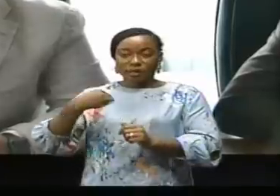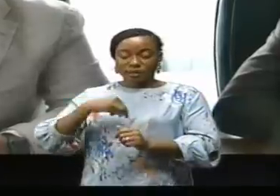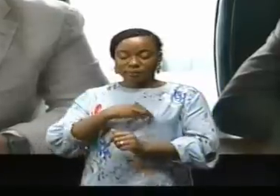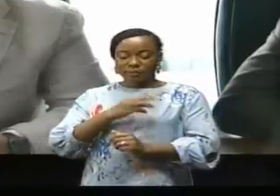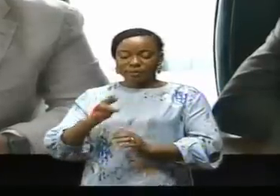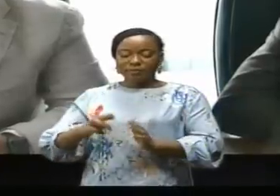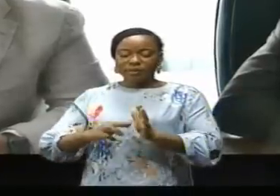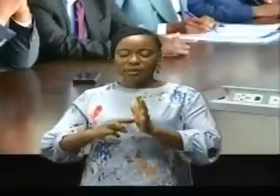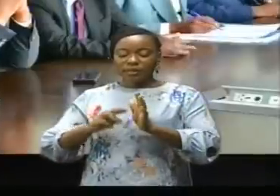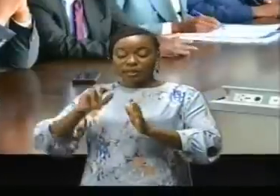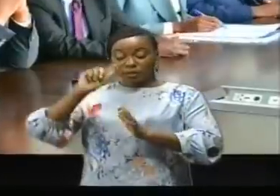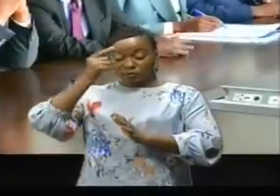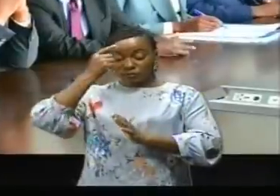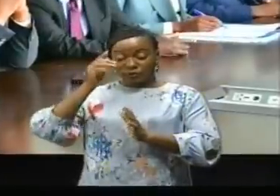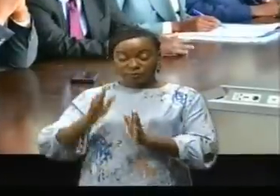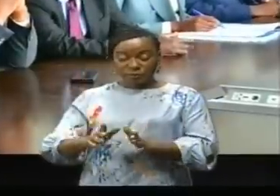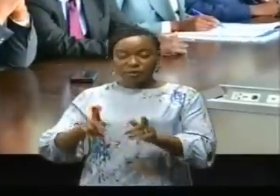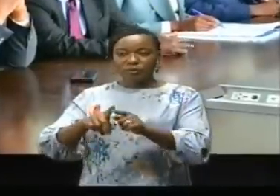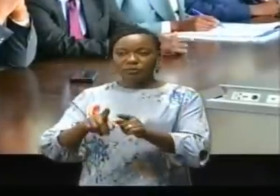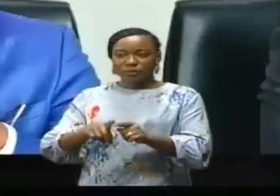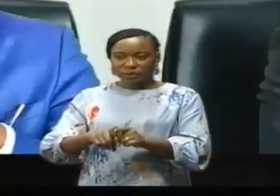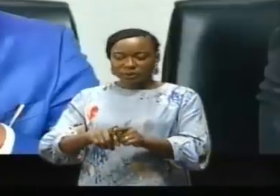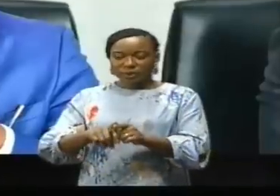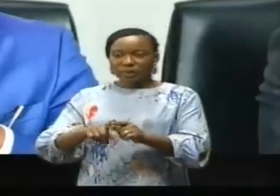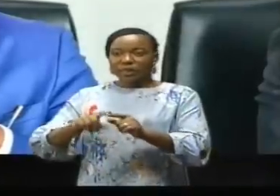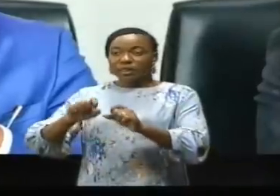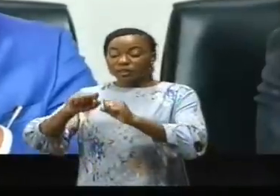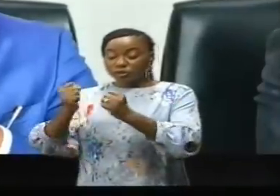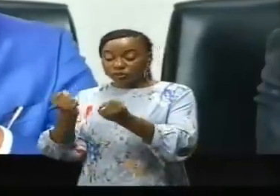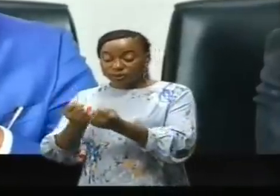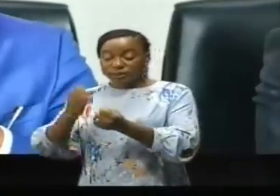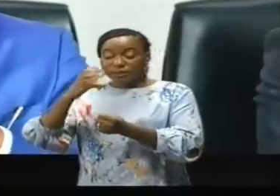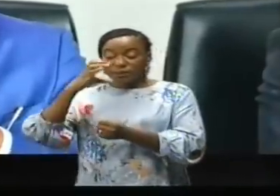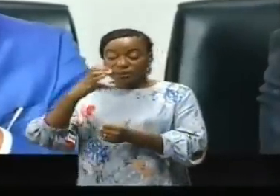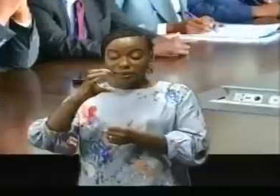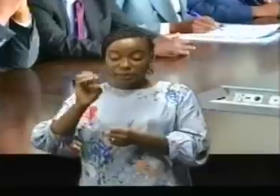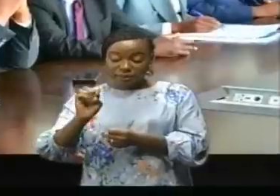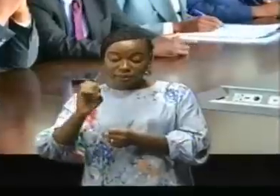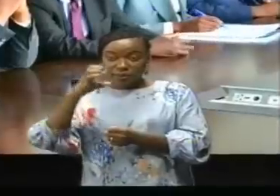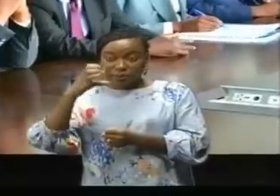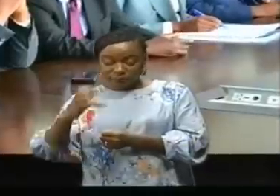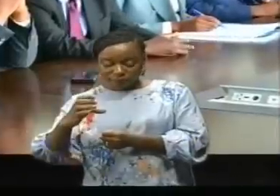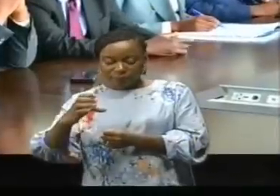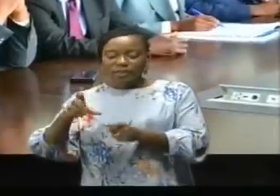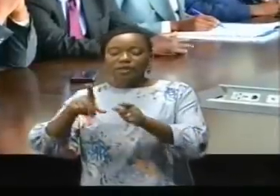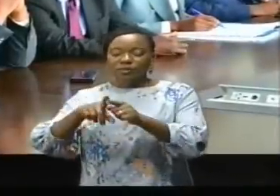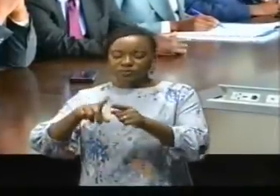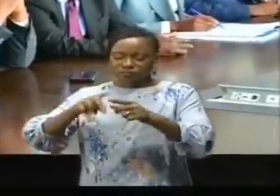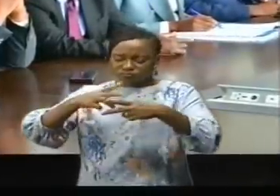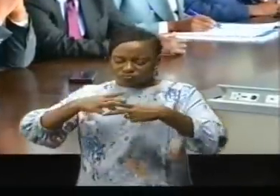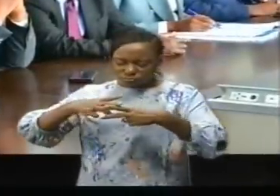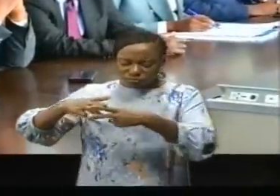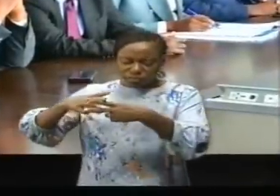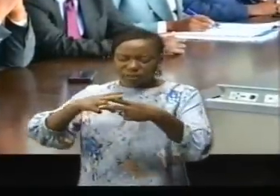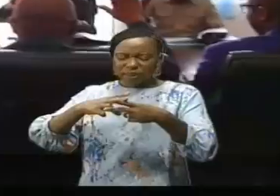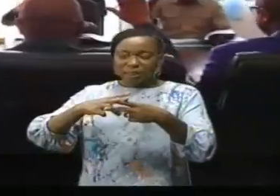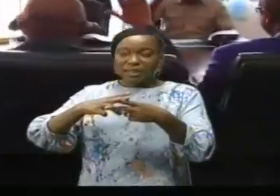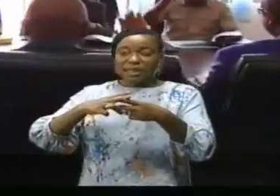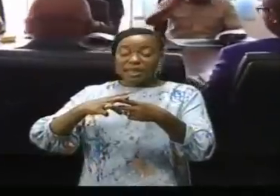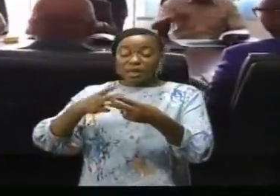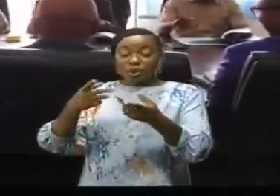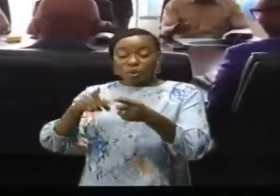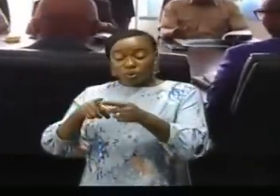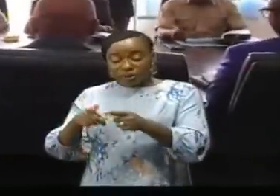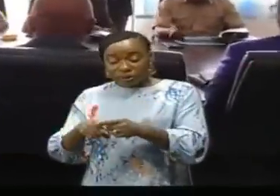délégation CESC avec en tête son directeur général d'un représentant du Sénat et de l'inspection générale des finances. Le